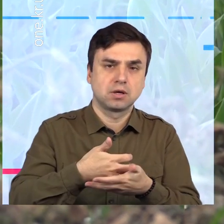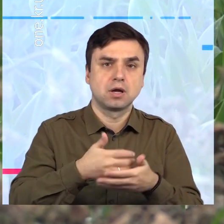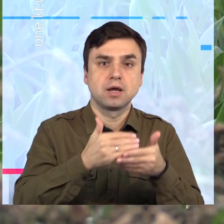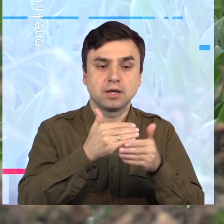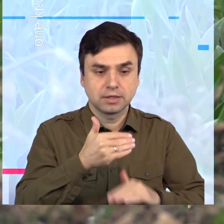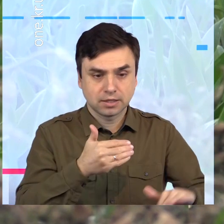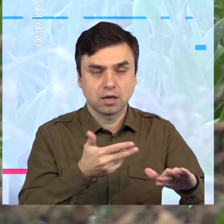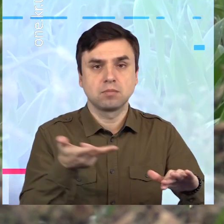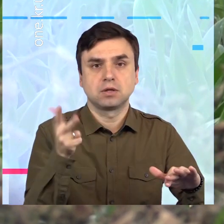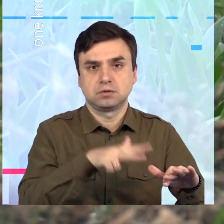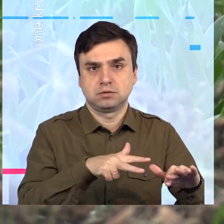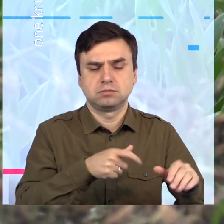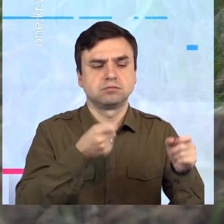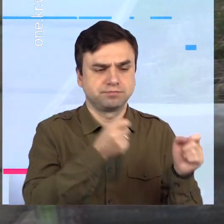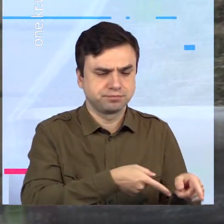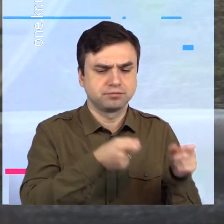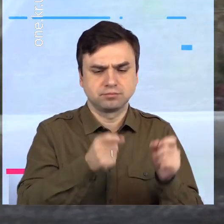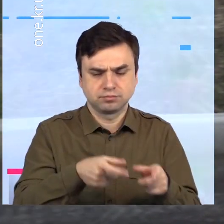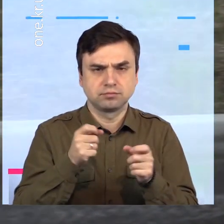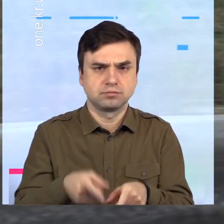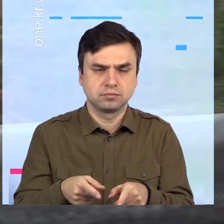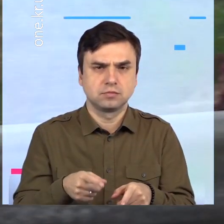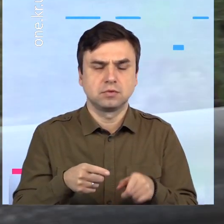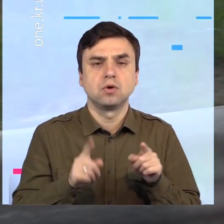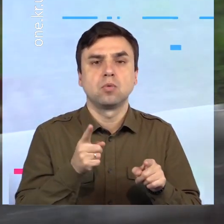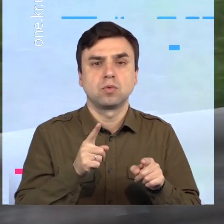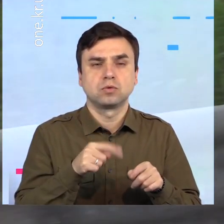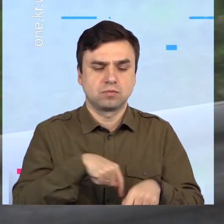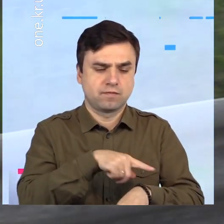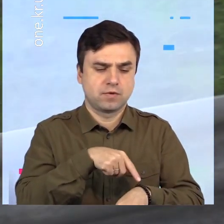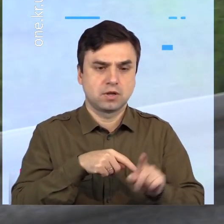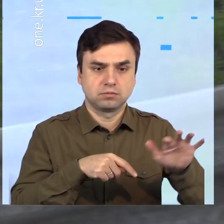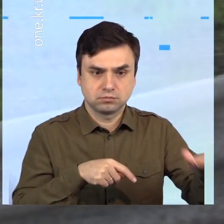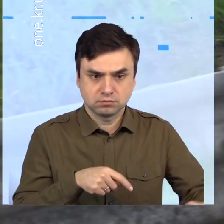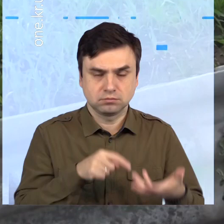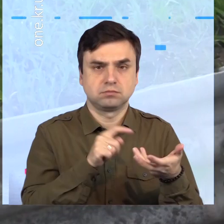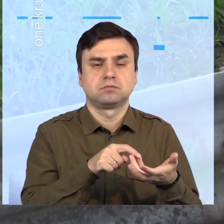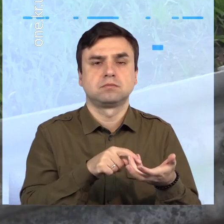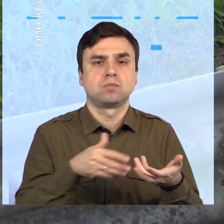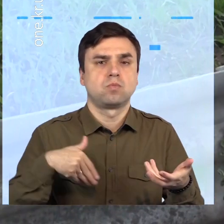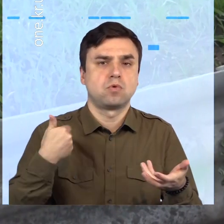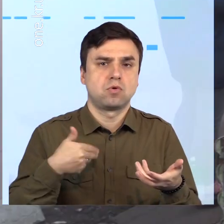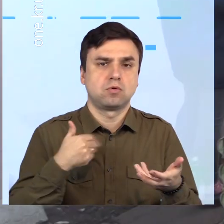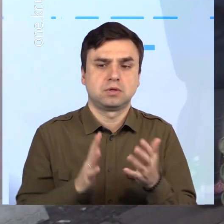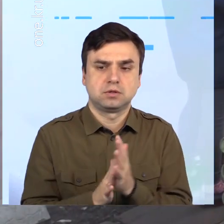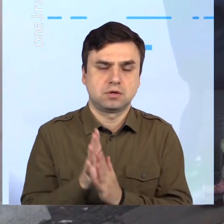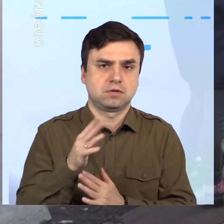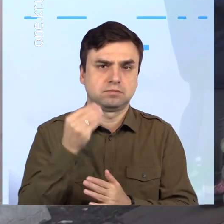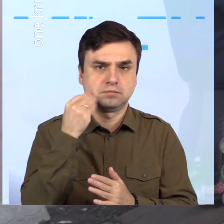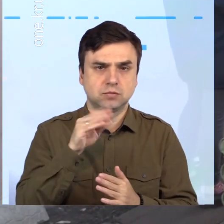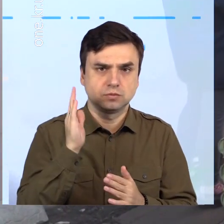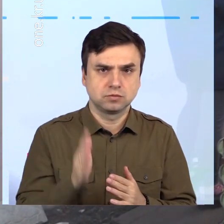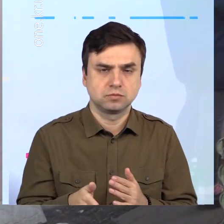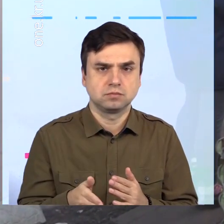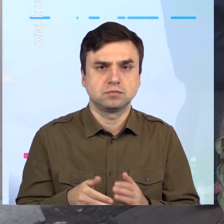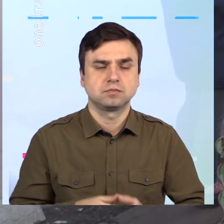компост – це живильне середовище для рослин. Ба більше його можна використовувати як мульчу, яка, окрім функції підкормки, буде зберігати